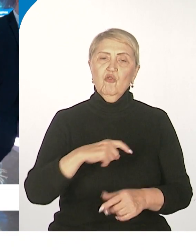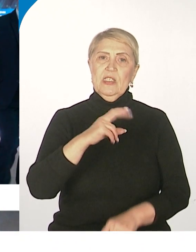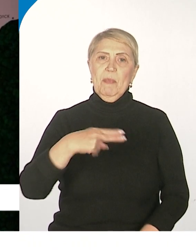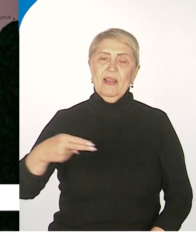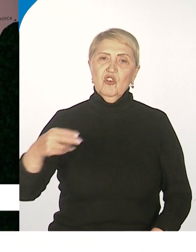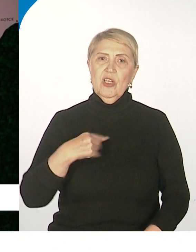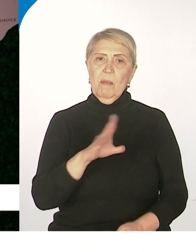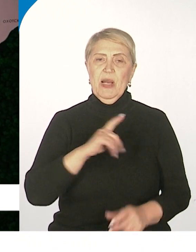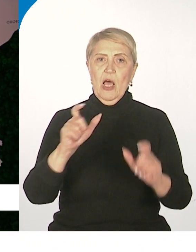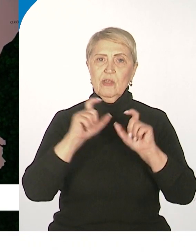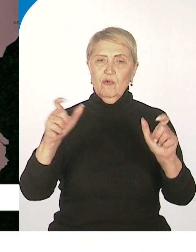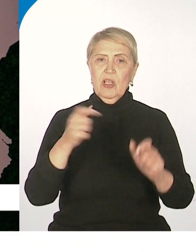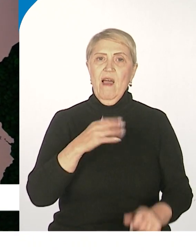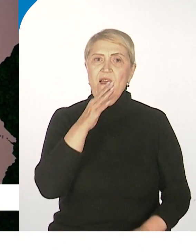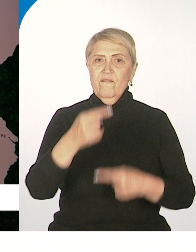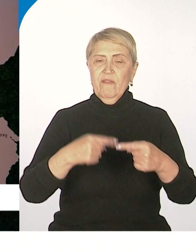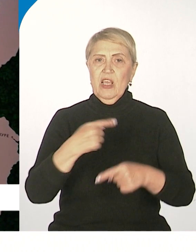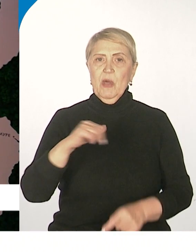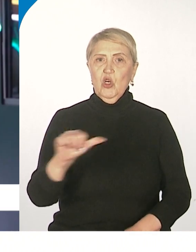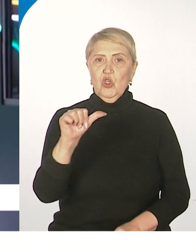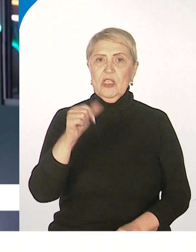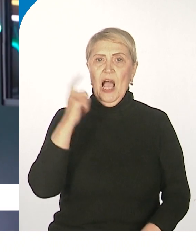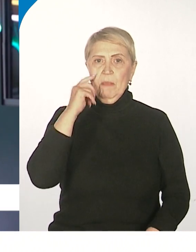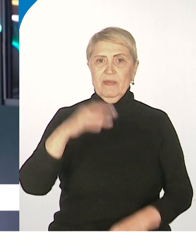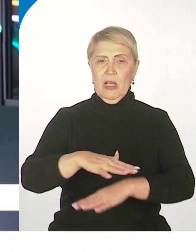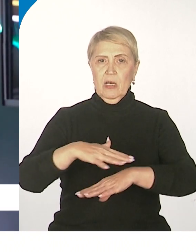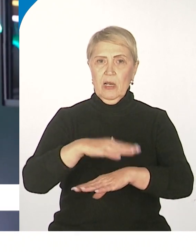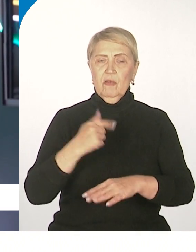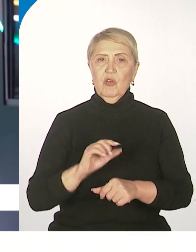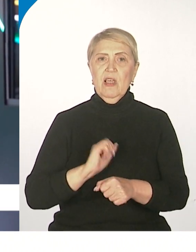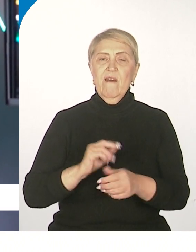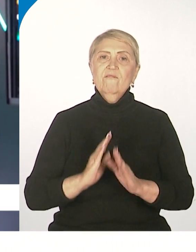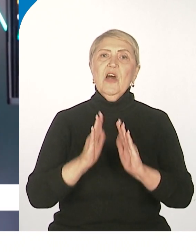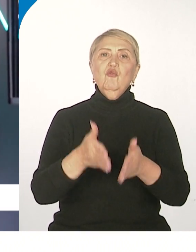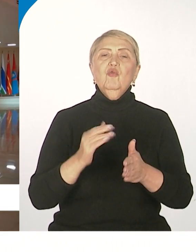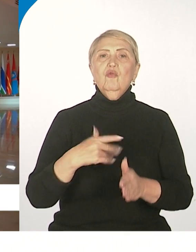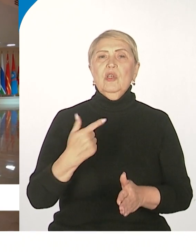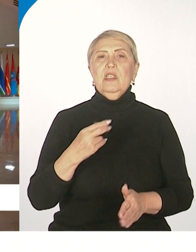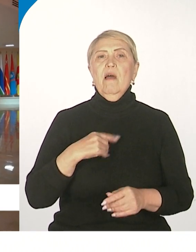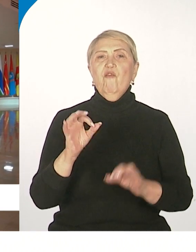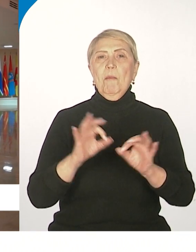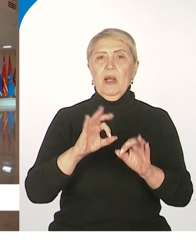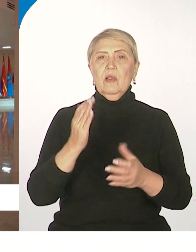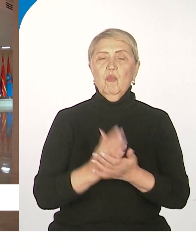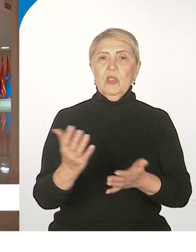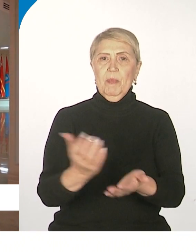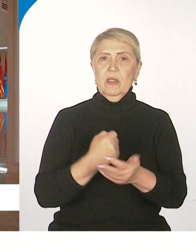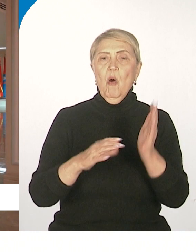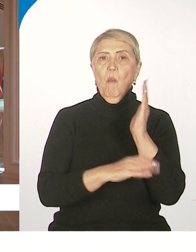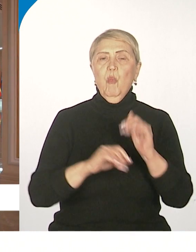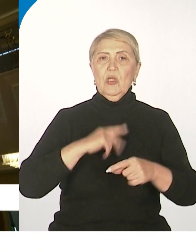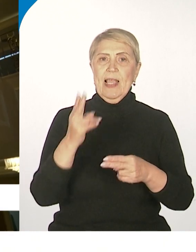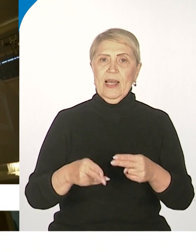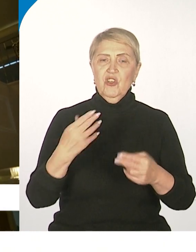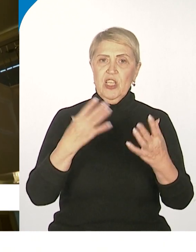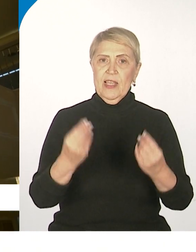Михаилом Дегтяревым во время часа Хабаровского края, войдут в проект постановления Совета Федерации. Оно будет принято после окончания дней